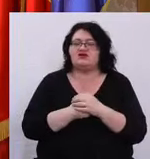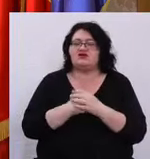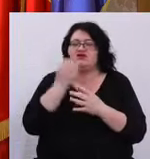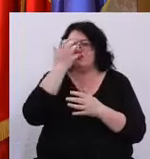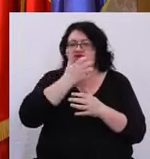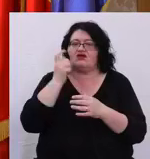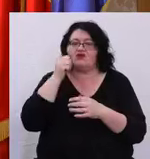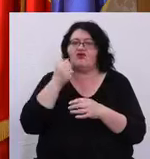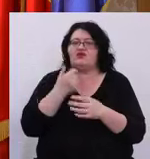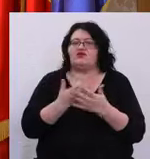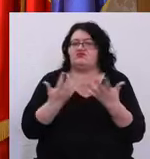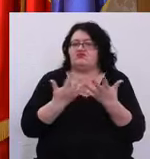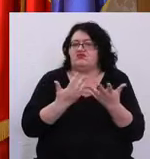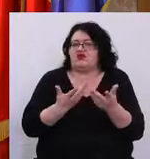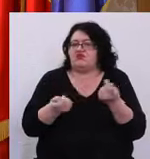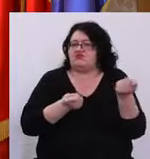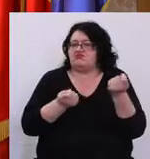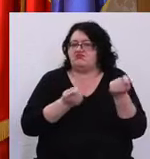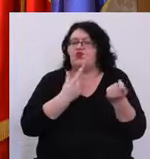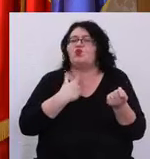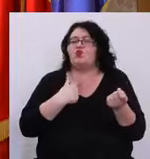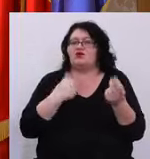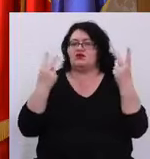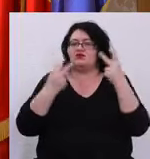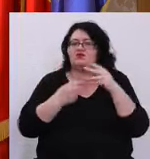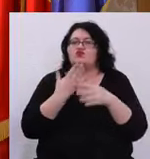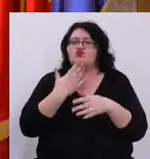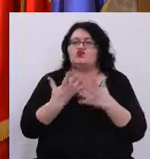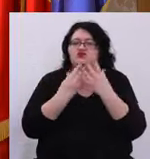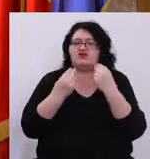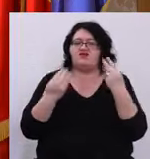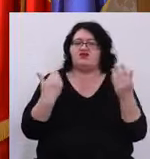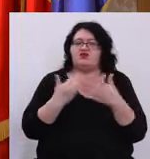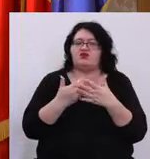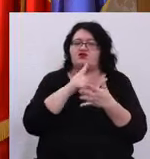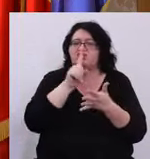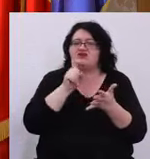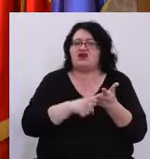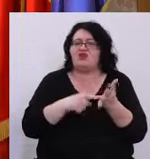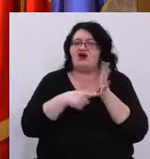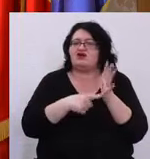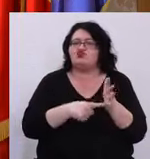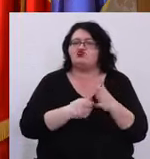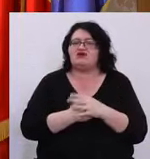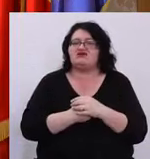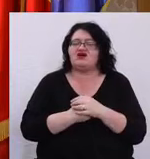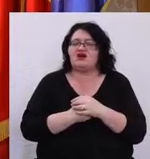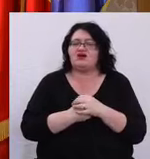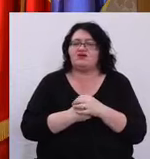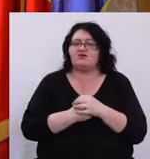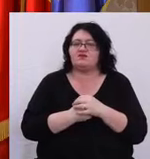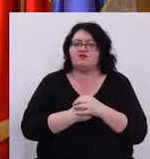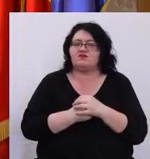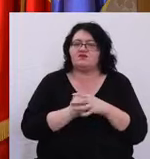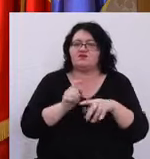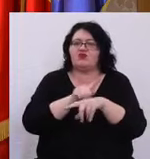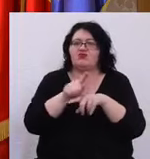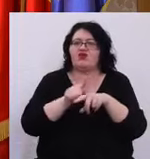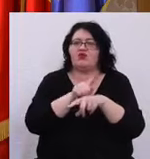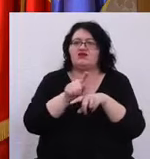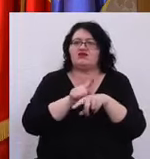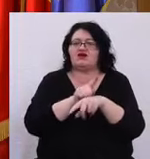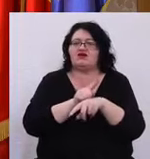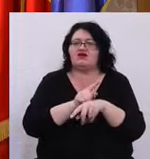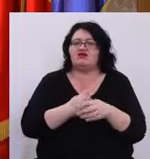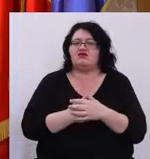Mulțumesc Da, mulțumesc foarte mult pentru această întrebare Momentan